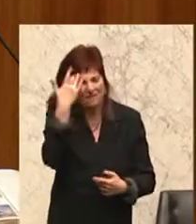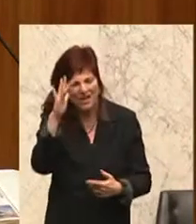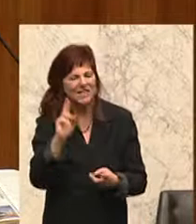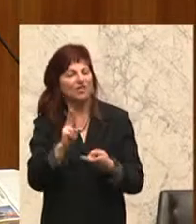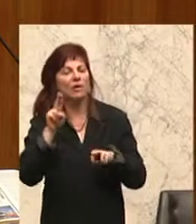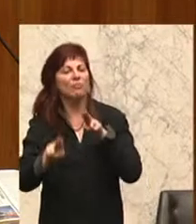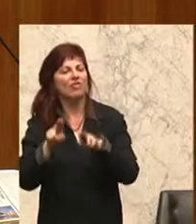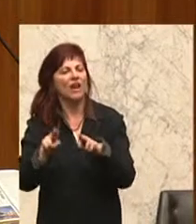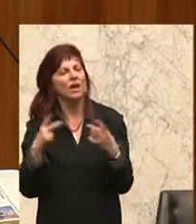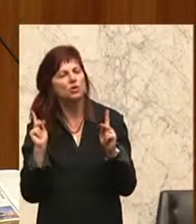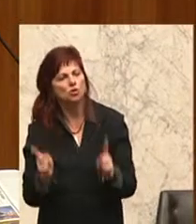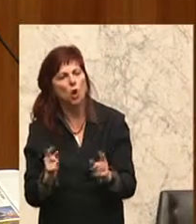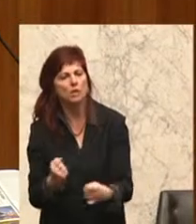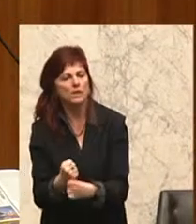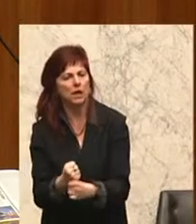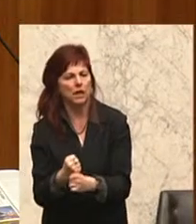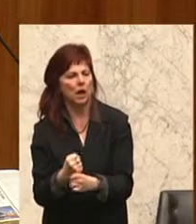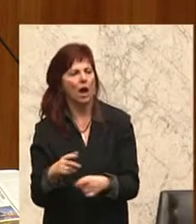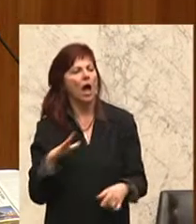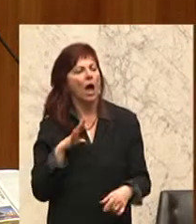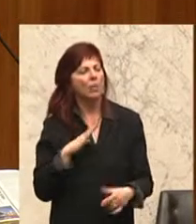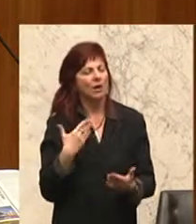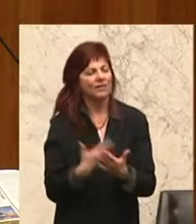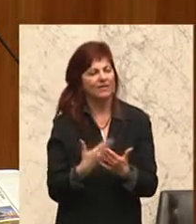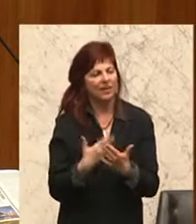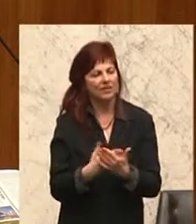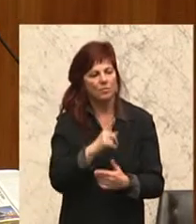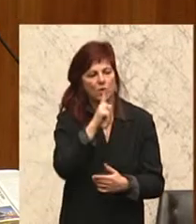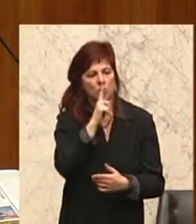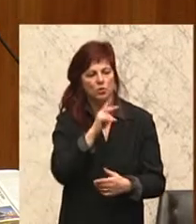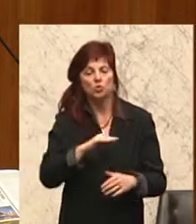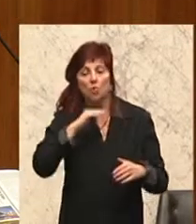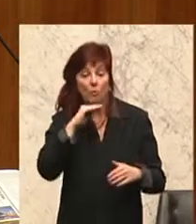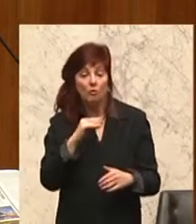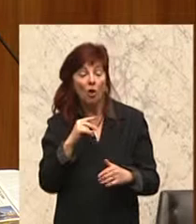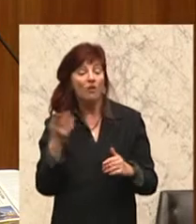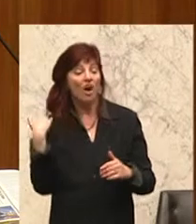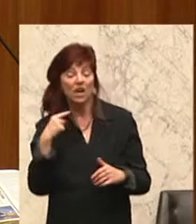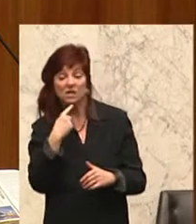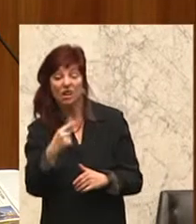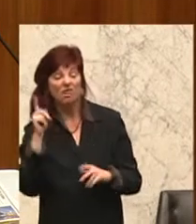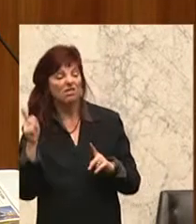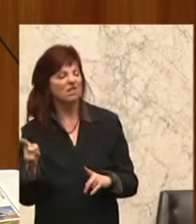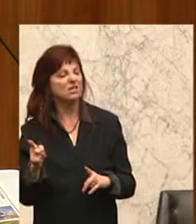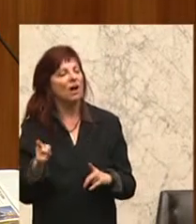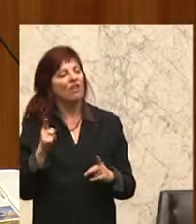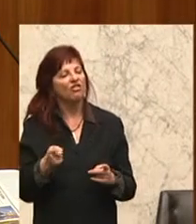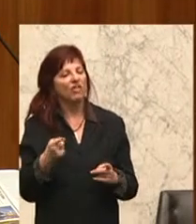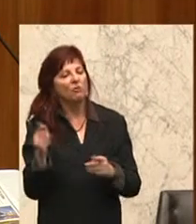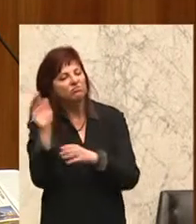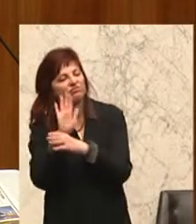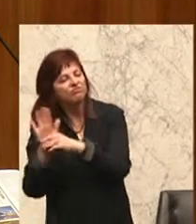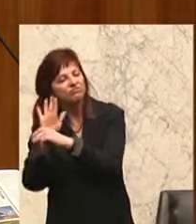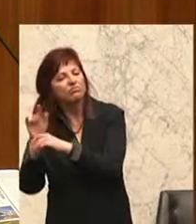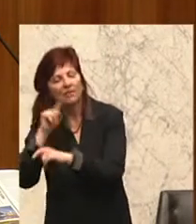ist es nicht populistisch, wie ein Herr Abgeordneter Stumfel meint, wenn ich heute hier sage, bevor wir 250 Millionen Euro im